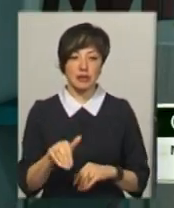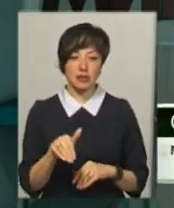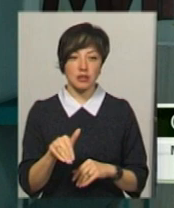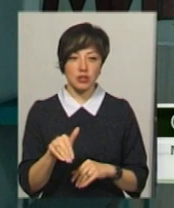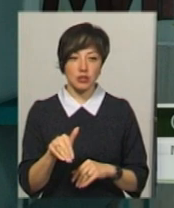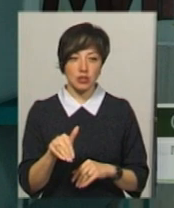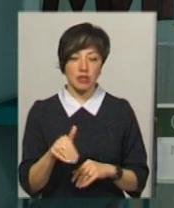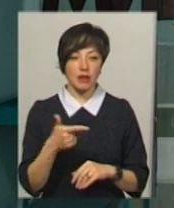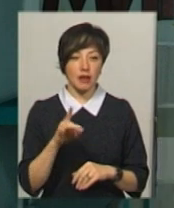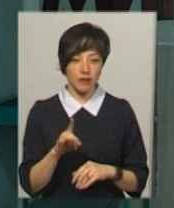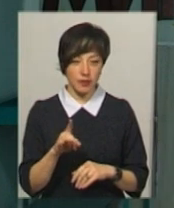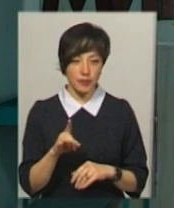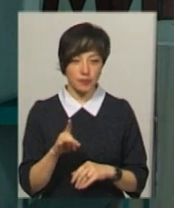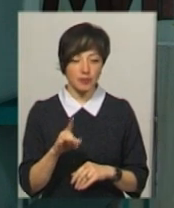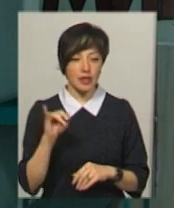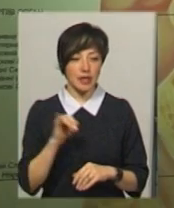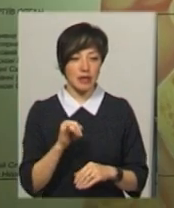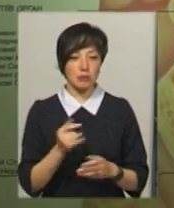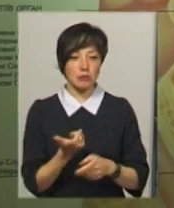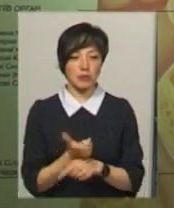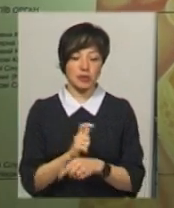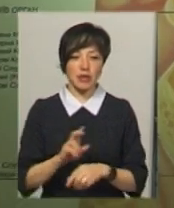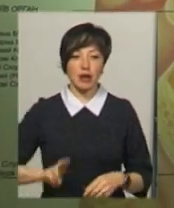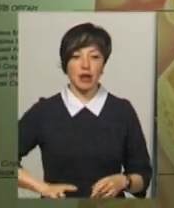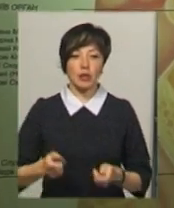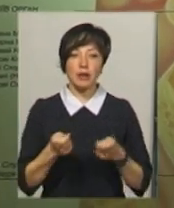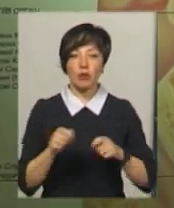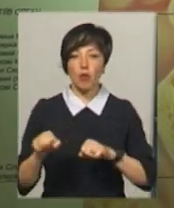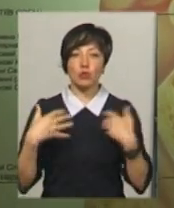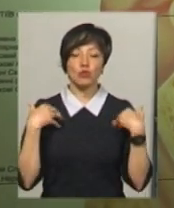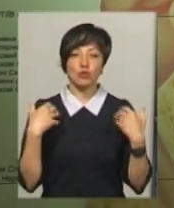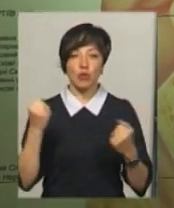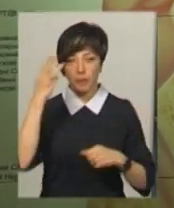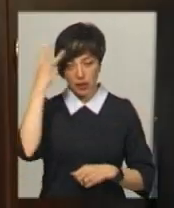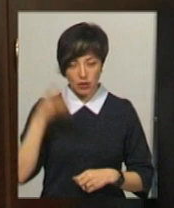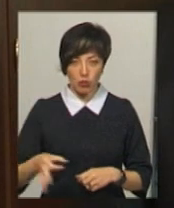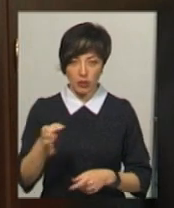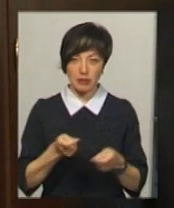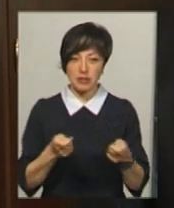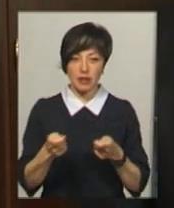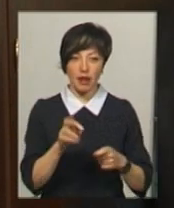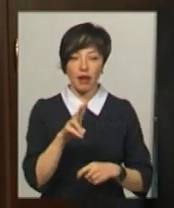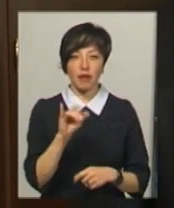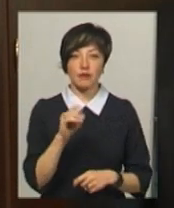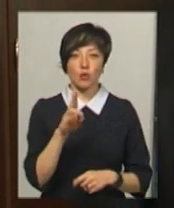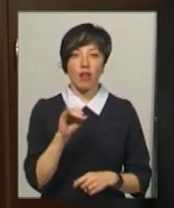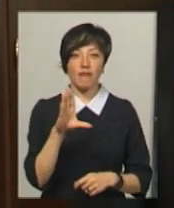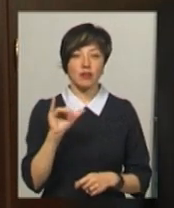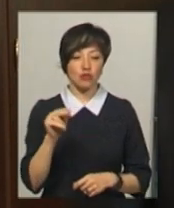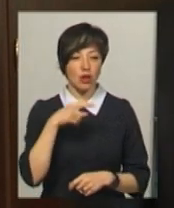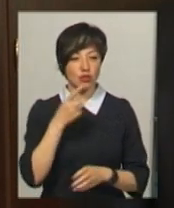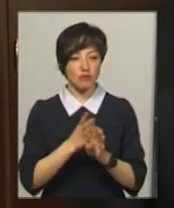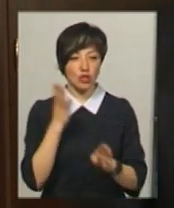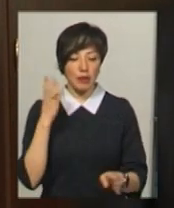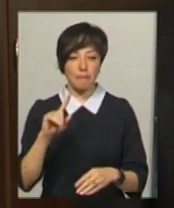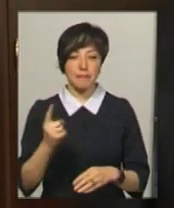гривень і вище. Директор департаменту охорони здоров'я Хмельницької облдержадміністрації, Яків Цуглевич, каже, зараз у